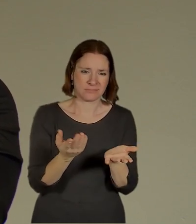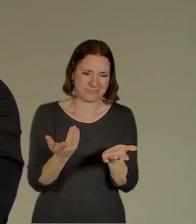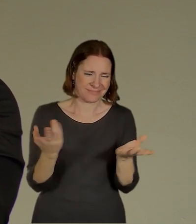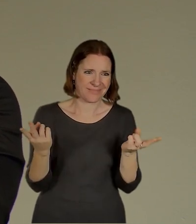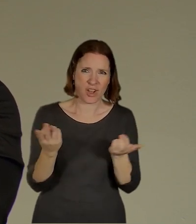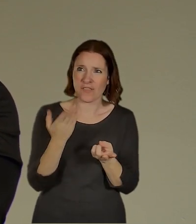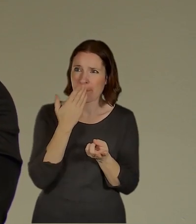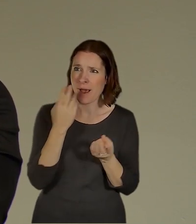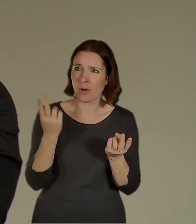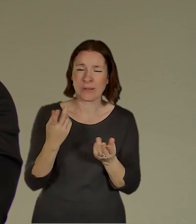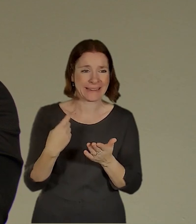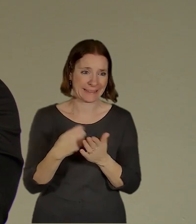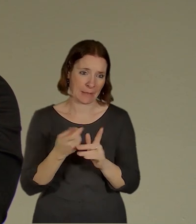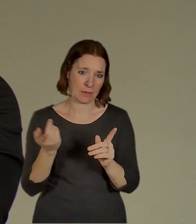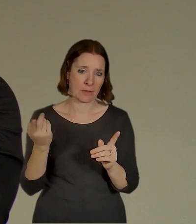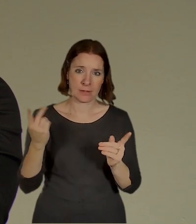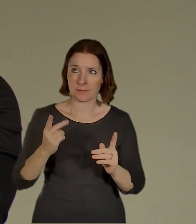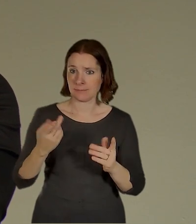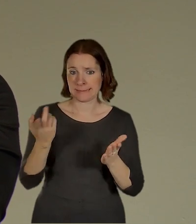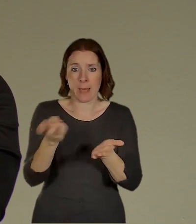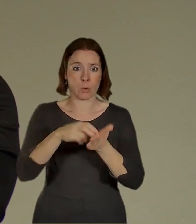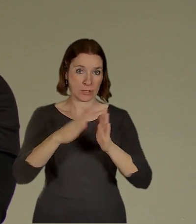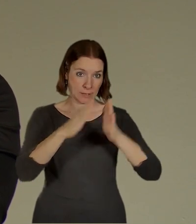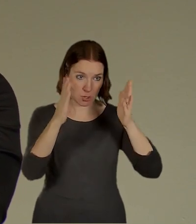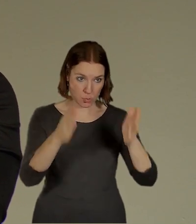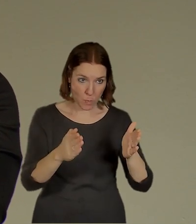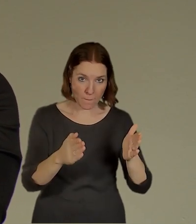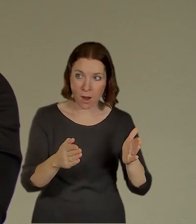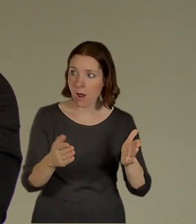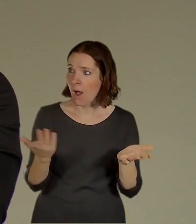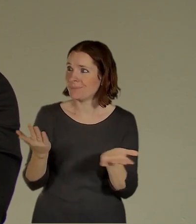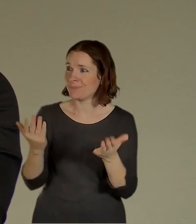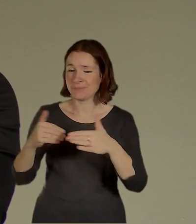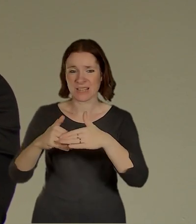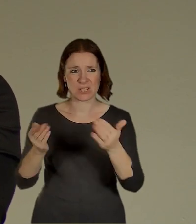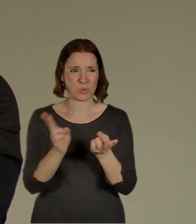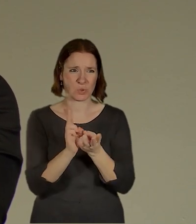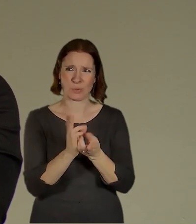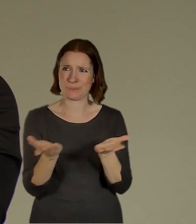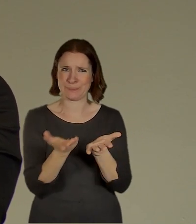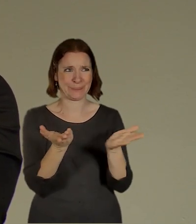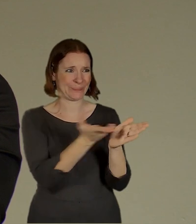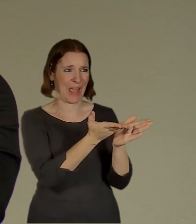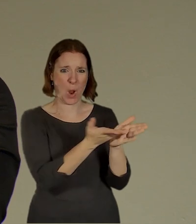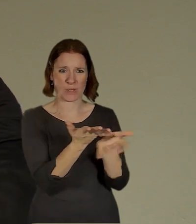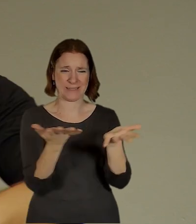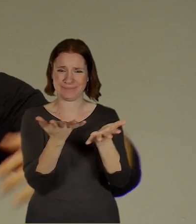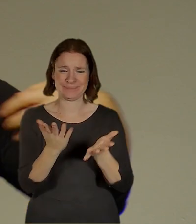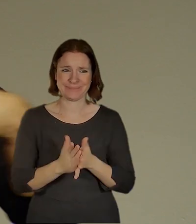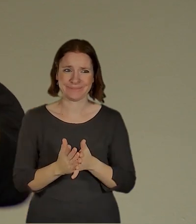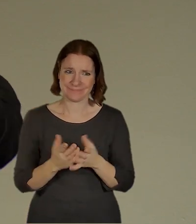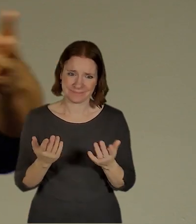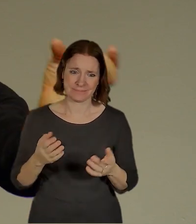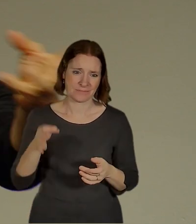koncipovaný jako funkcionalistický solitér a vlastně s tím městem komunikují minimum prostředku. Oni si